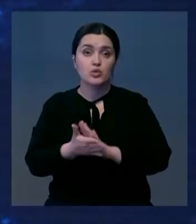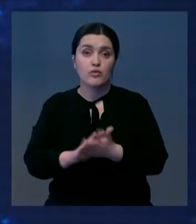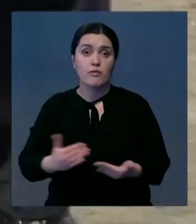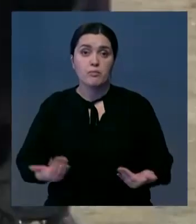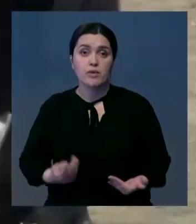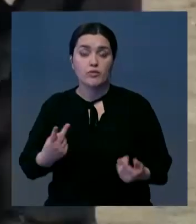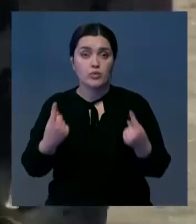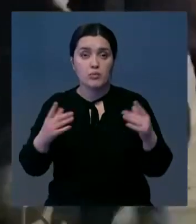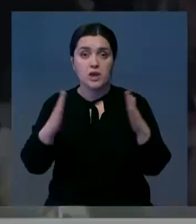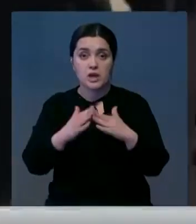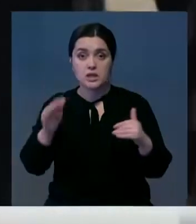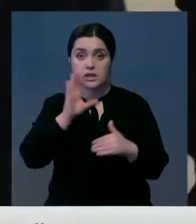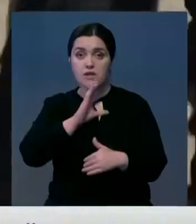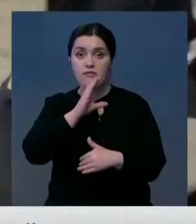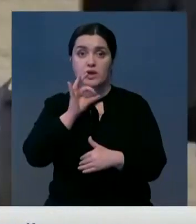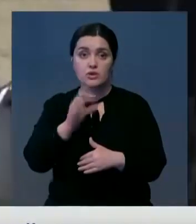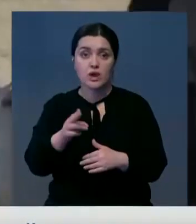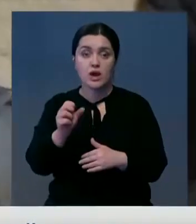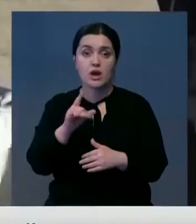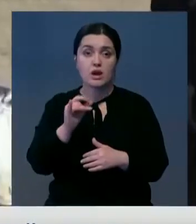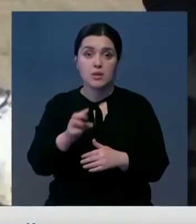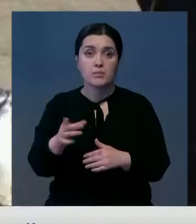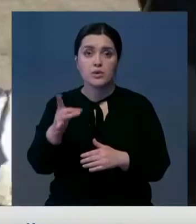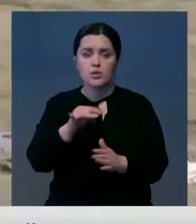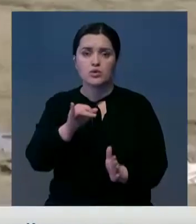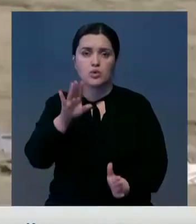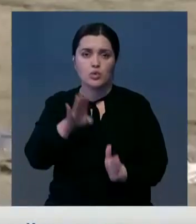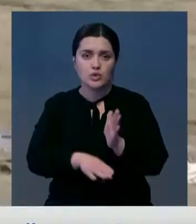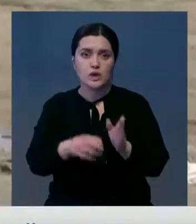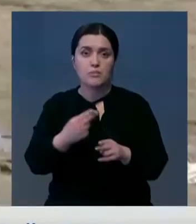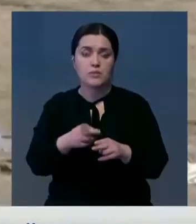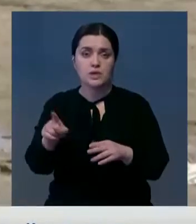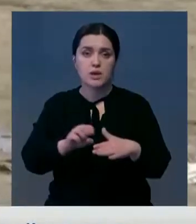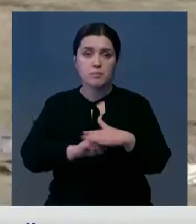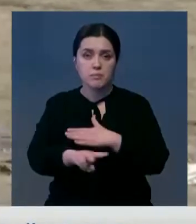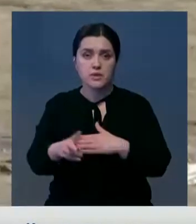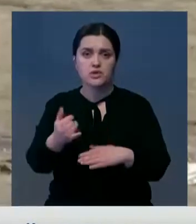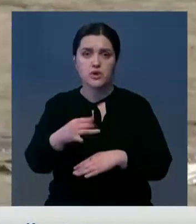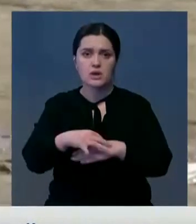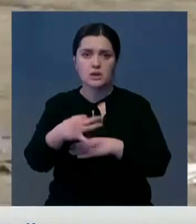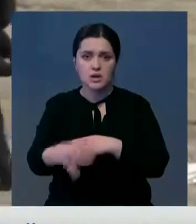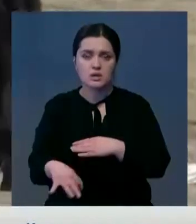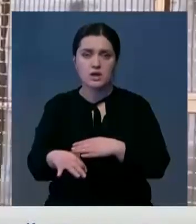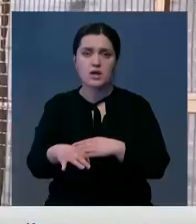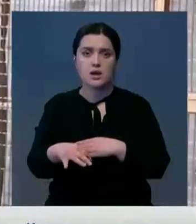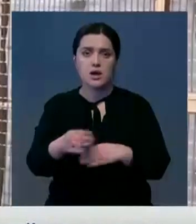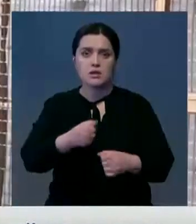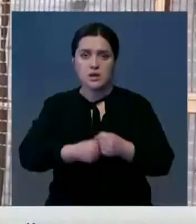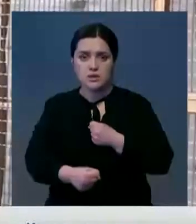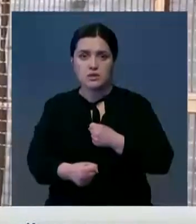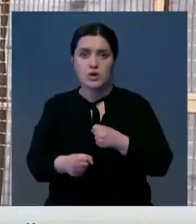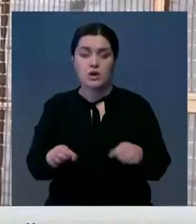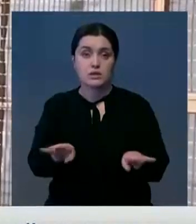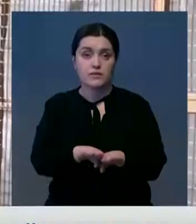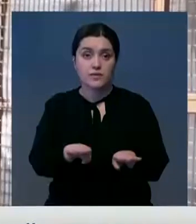проживания в двух крупнейших лагерях на северо-востоке этой арабской республики заметно ухудшились. Кроме того, находящиеся там беженцы подвергаются насилию и